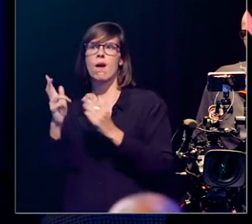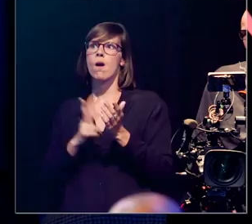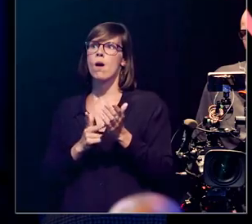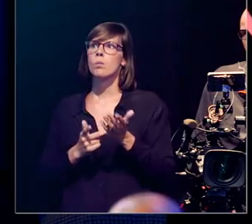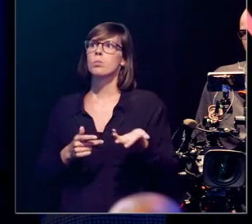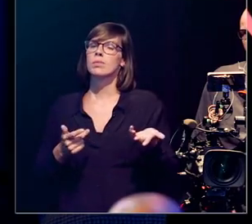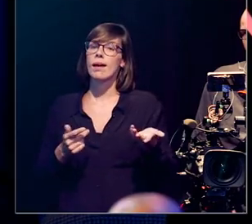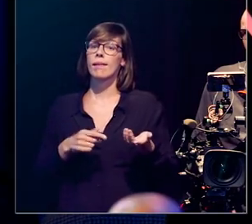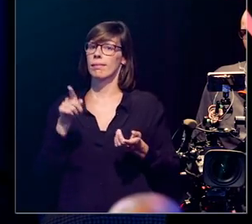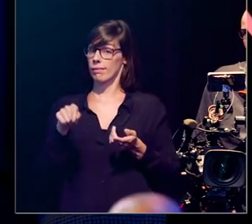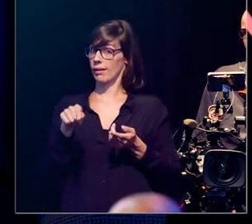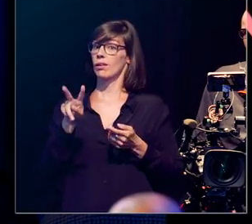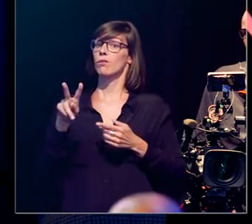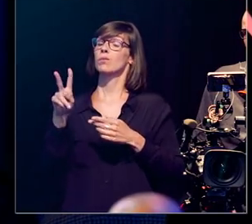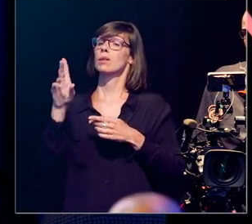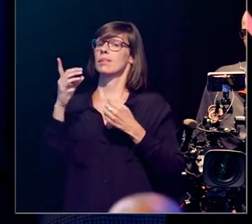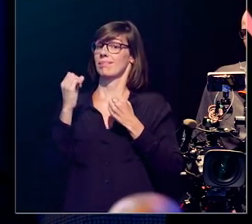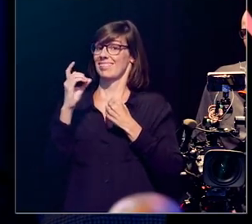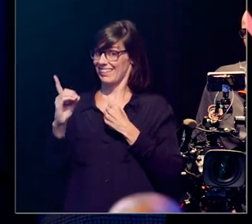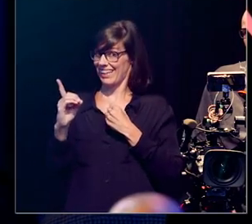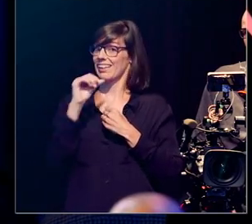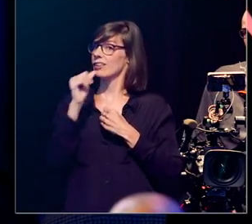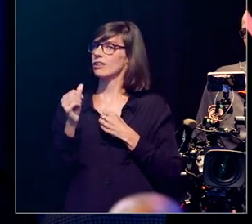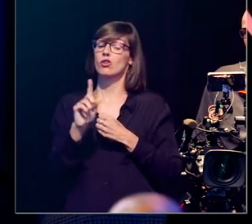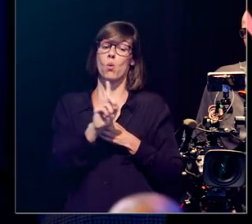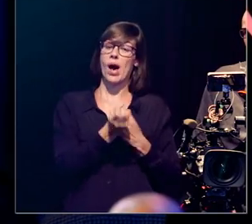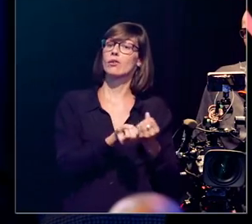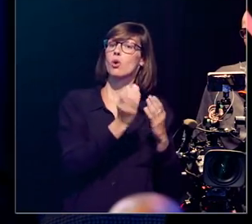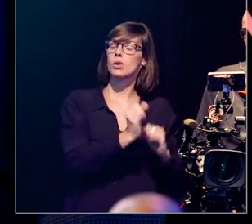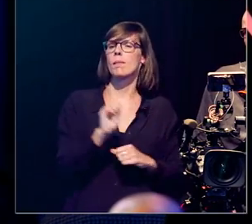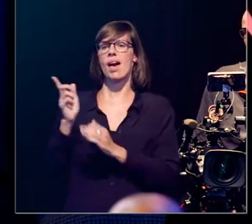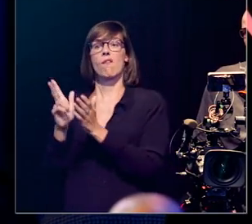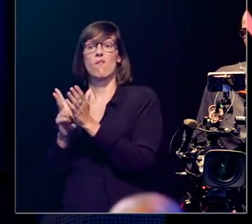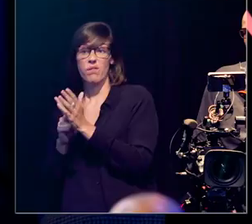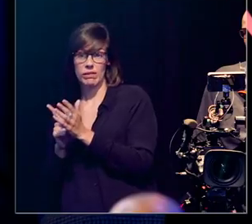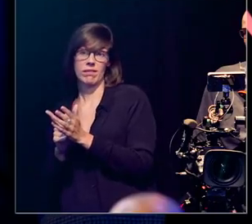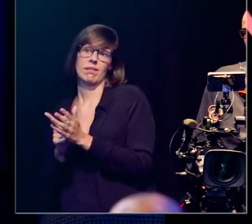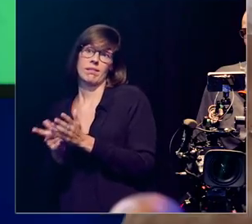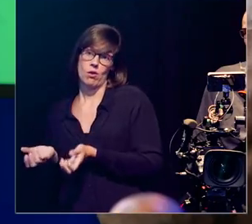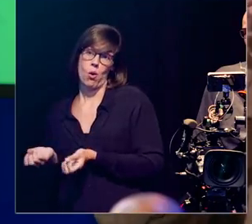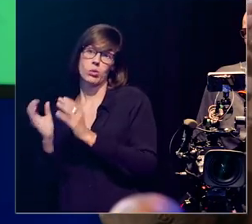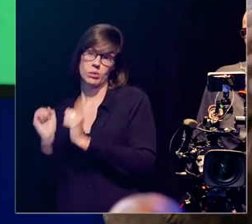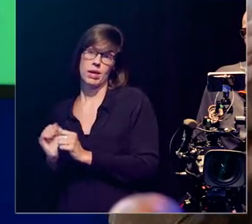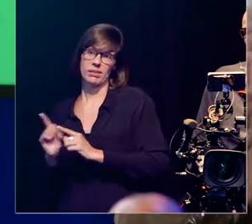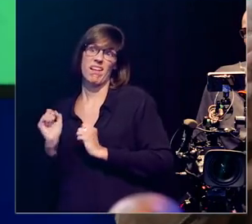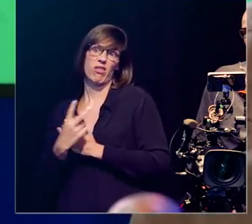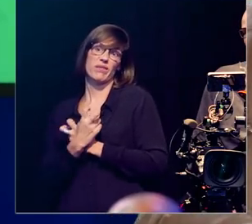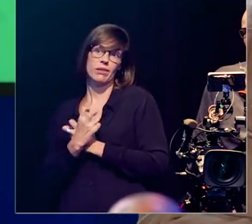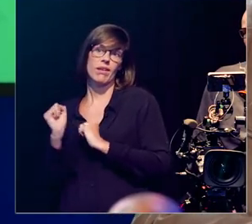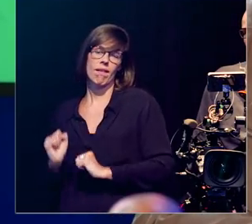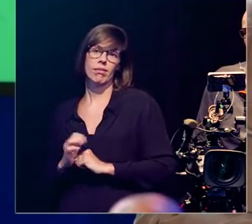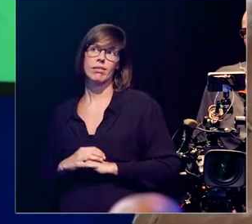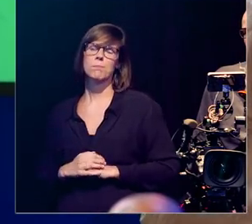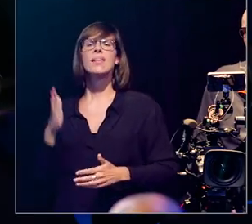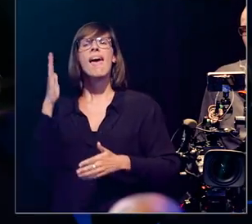geen wateroplosbaar product, maar een vetoplosbaar product en je kan daar een vergiftiging van krijgen. De